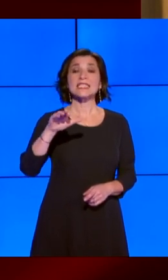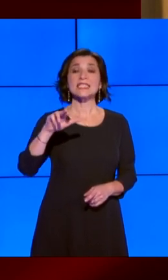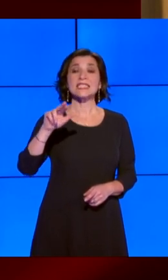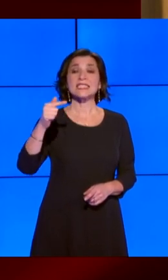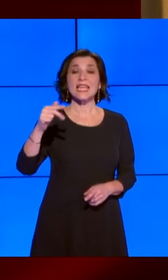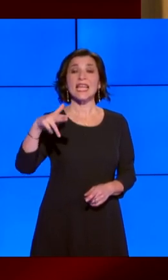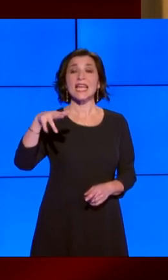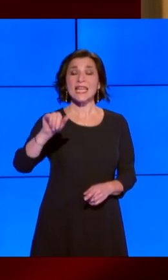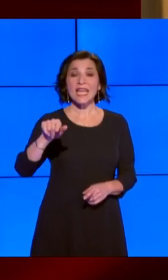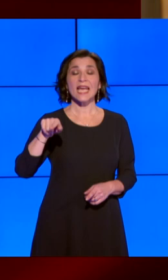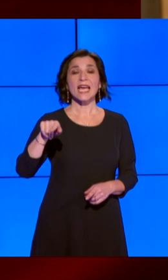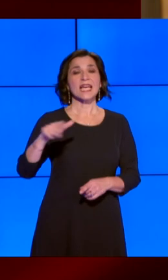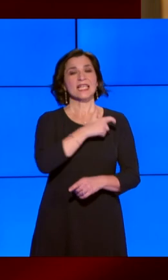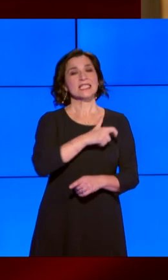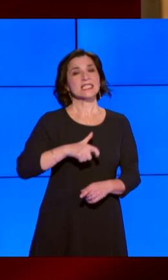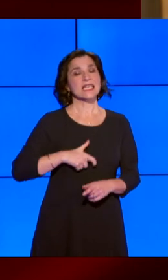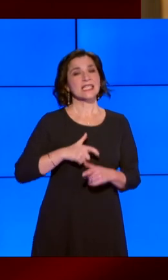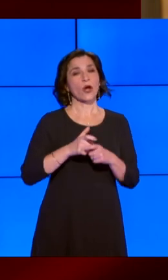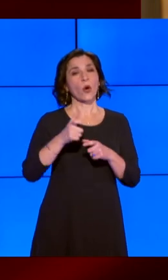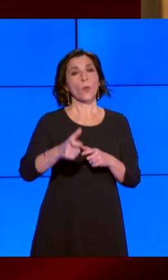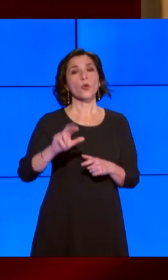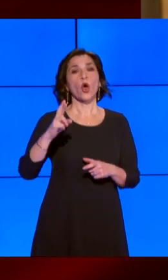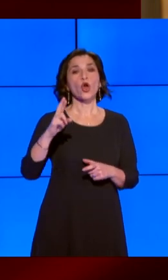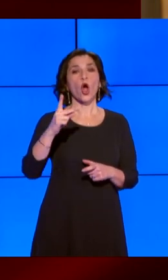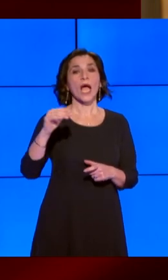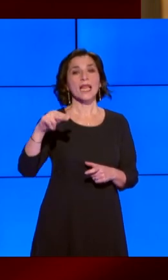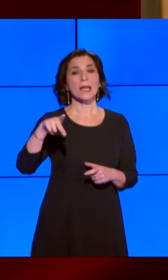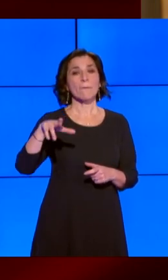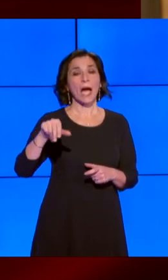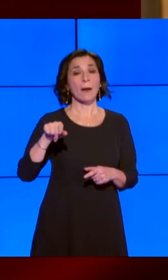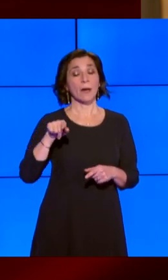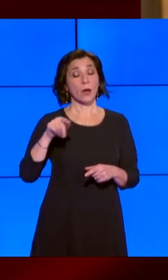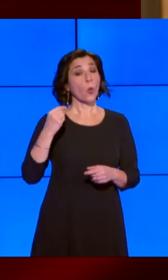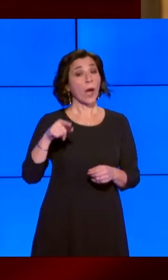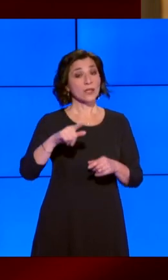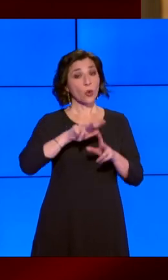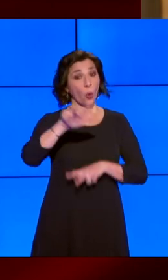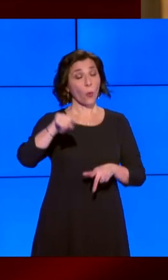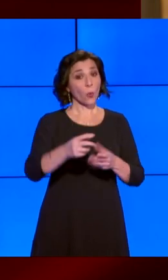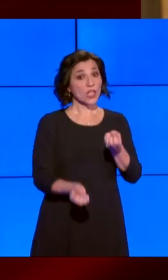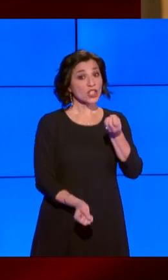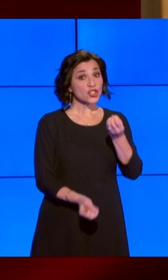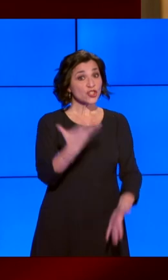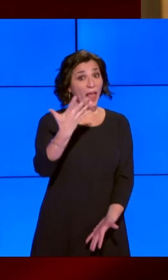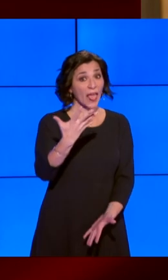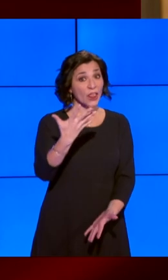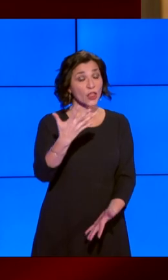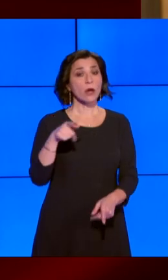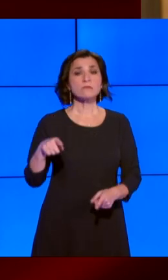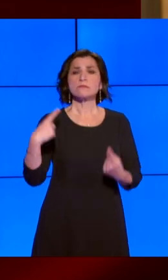'incegno del suo municipio atteso che si mettessero in salvo tutti i dipendenti uscendone per ultimo